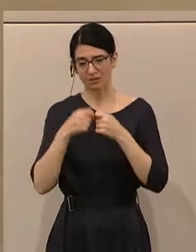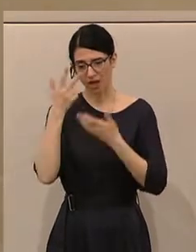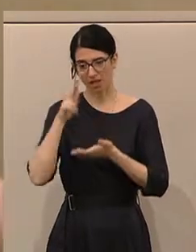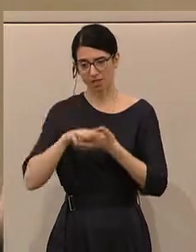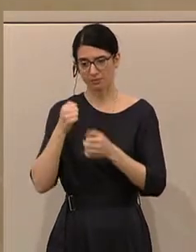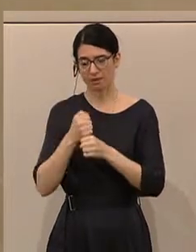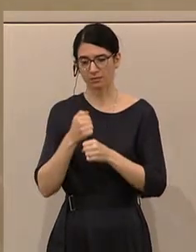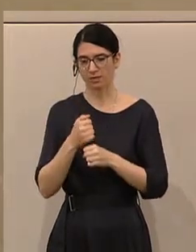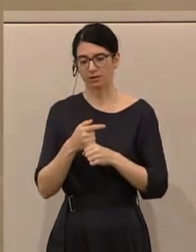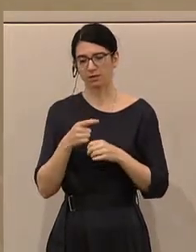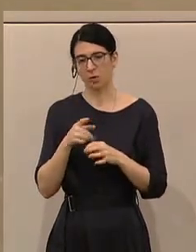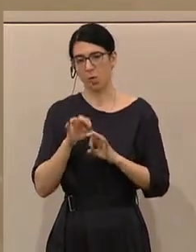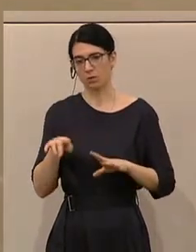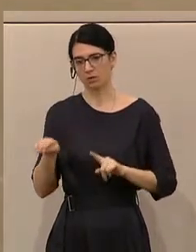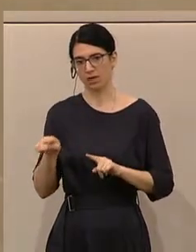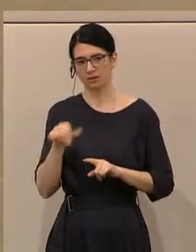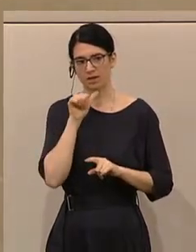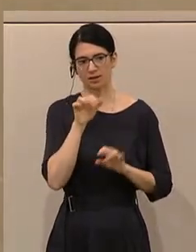Sache keinen guten Ausgang nehmen.